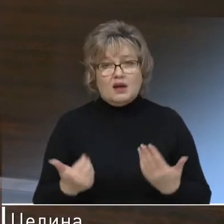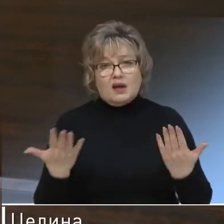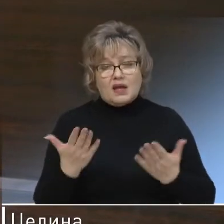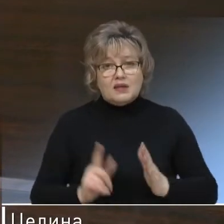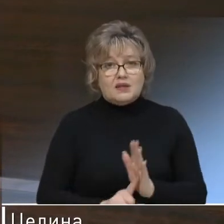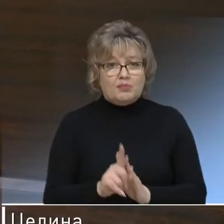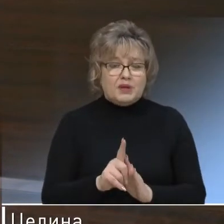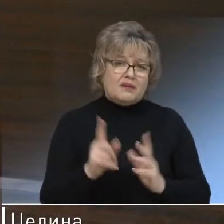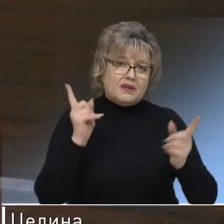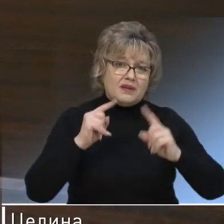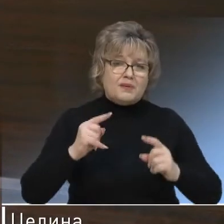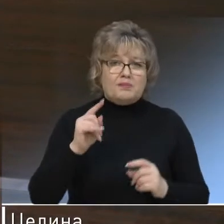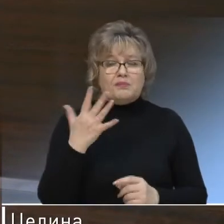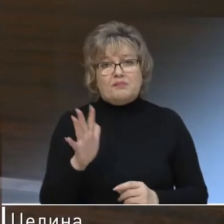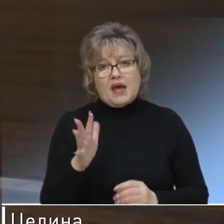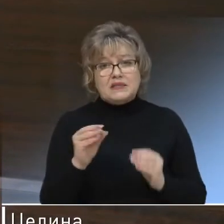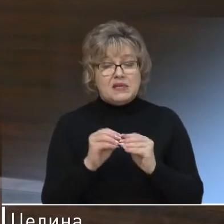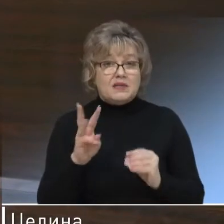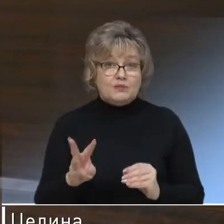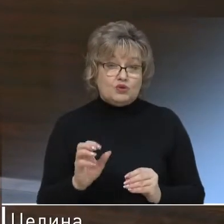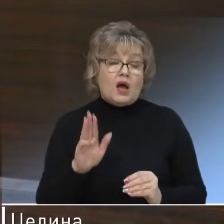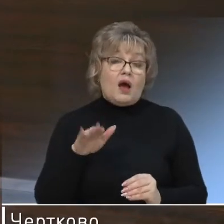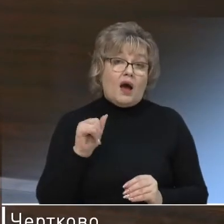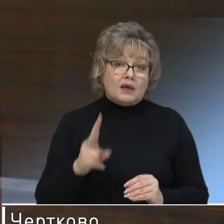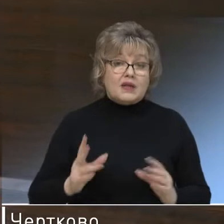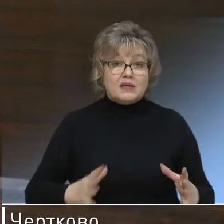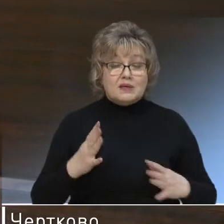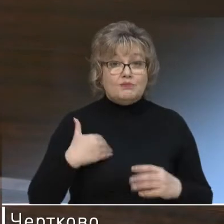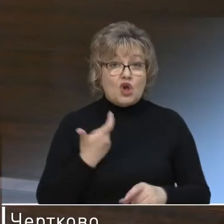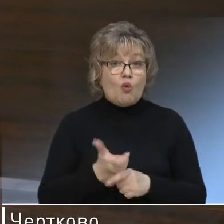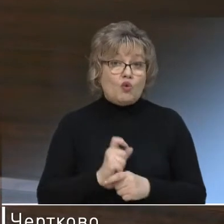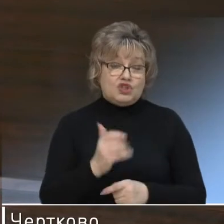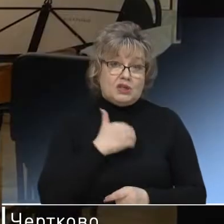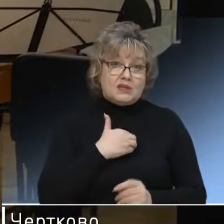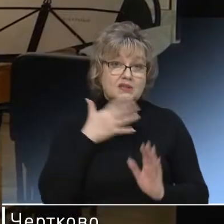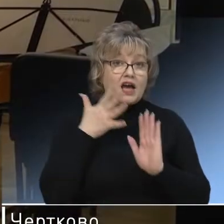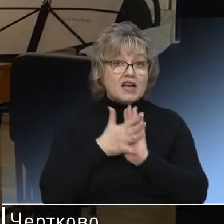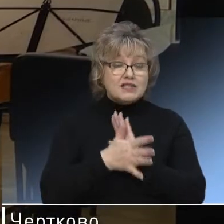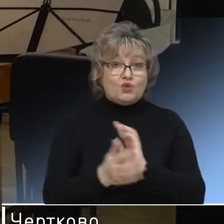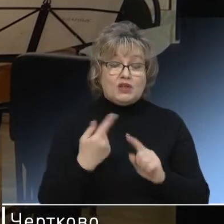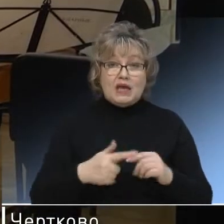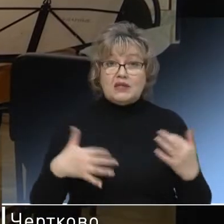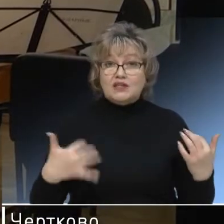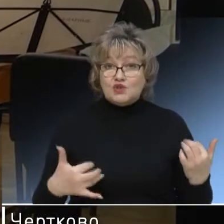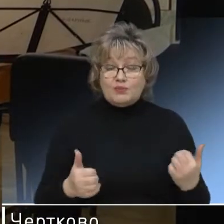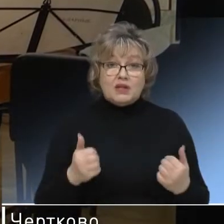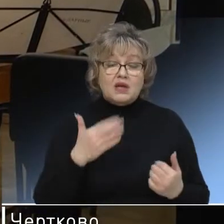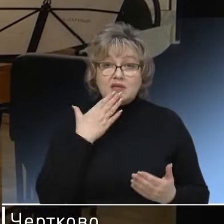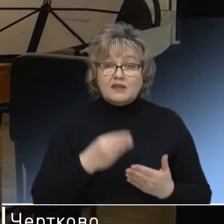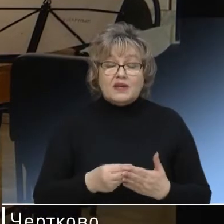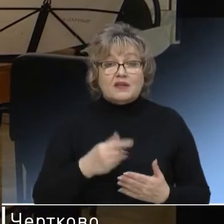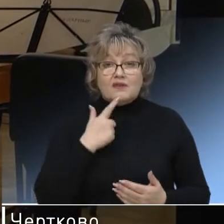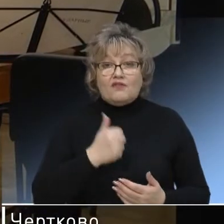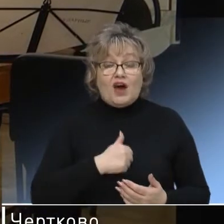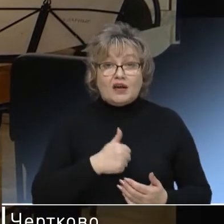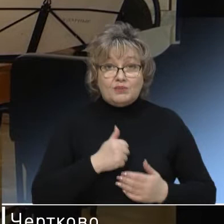перерывочки делал, по 10-5 минут. А так, в основном, занимался, потому что мне очень хотелось освоить инструмент. Со своей любовью не расставался и